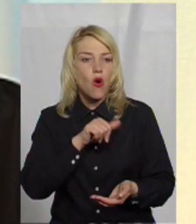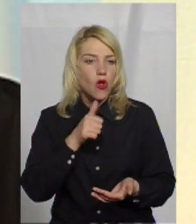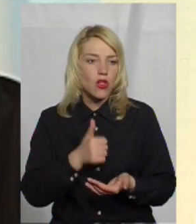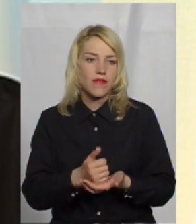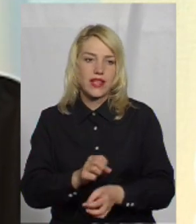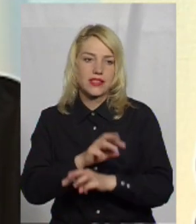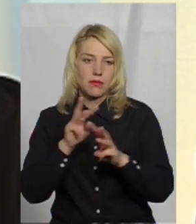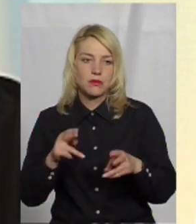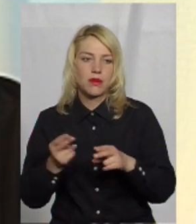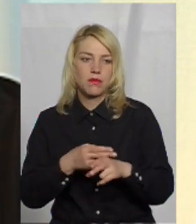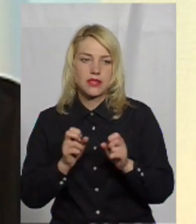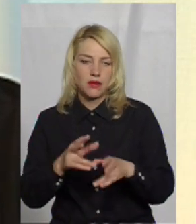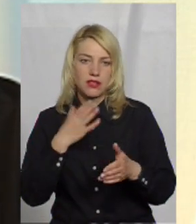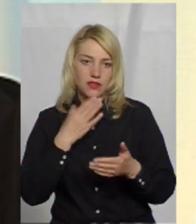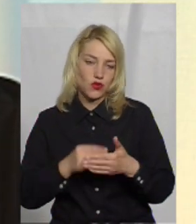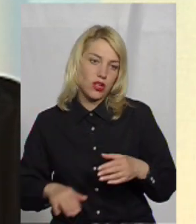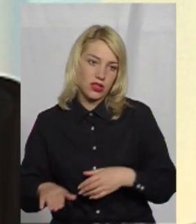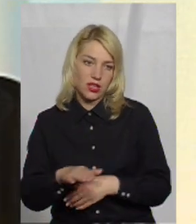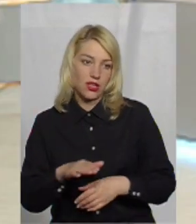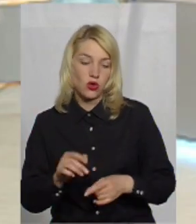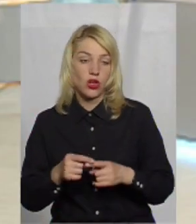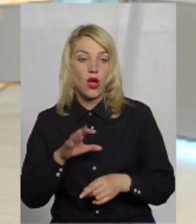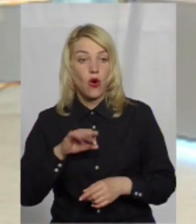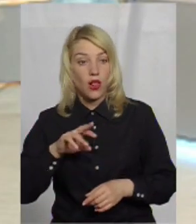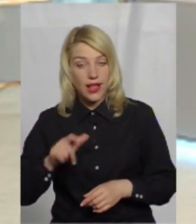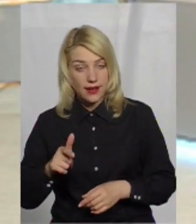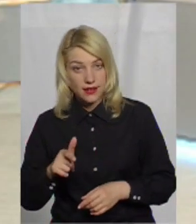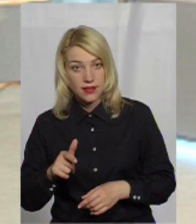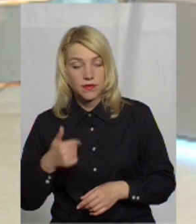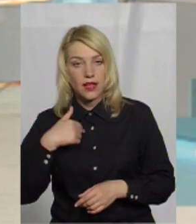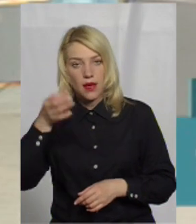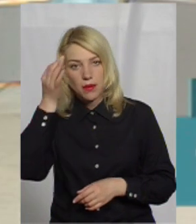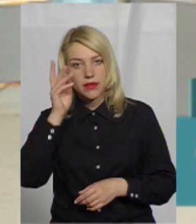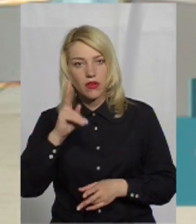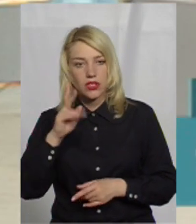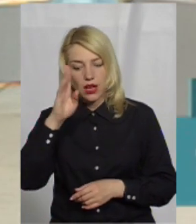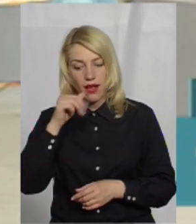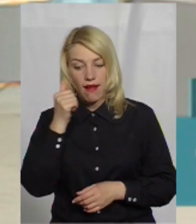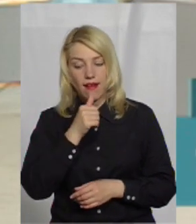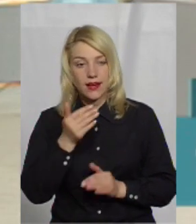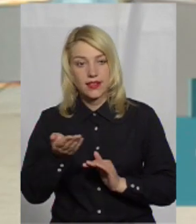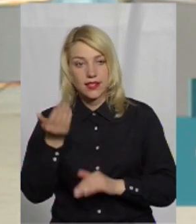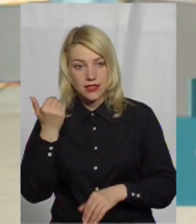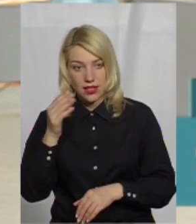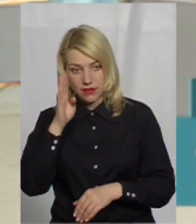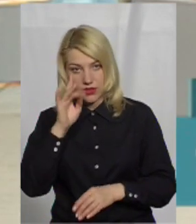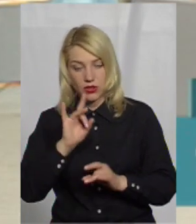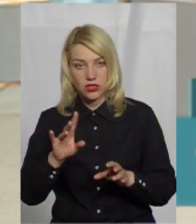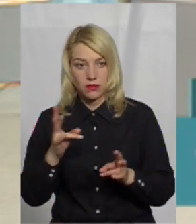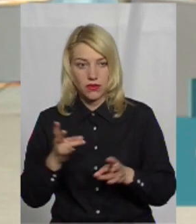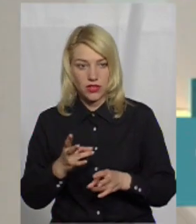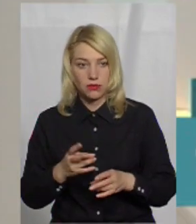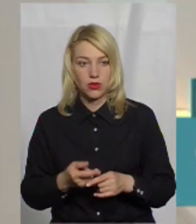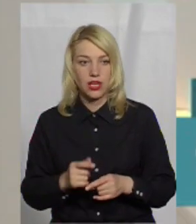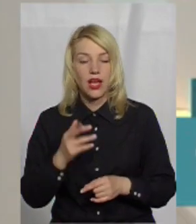забезпечення безпеки своєї території. От Олег, я пам'ятаю, як рік назад він розказував, він хай розкаже, це його має бути